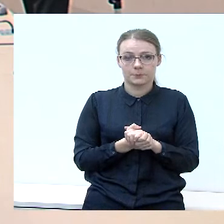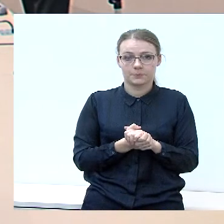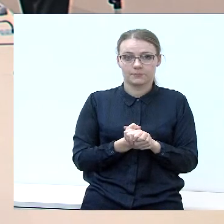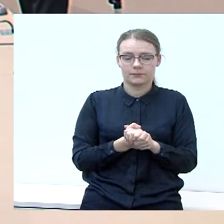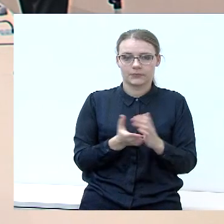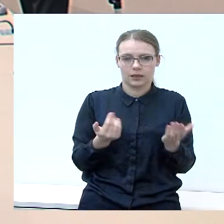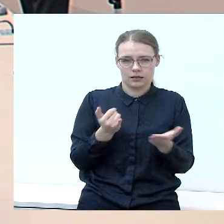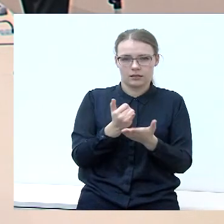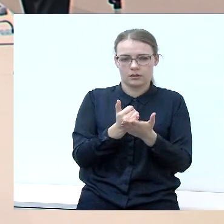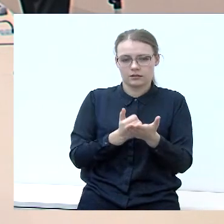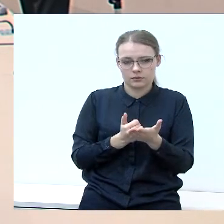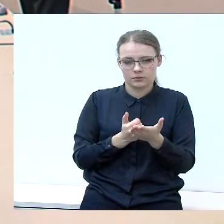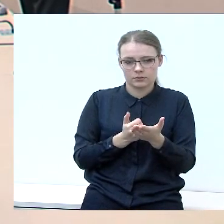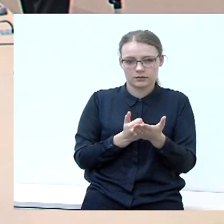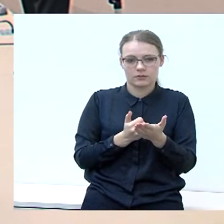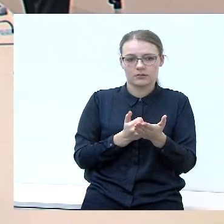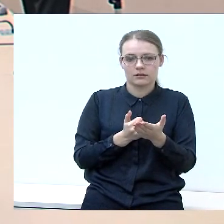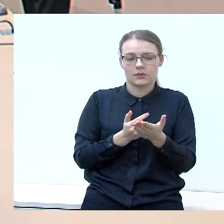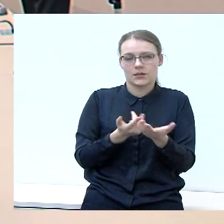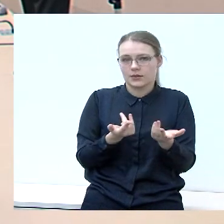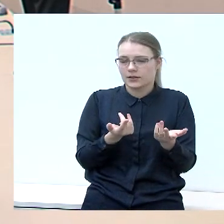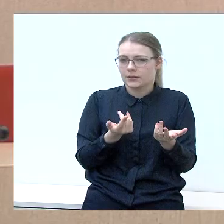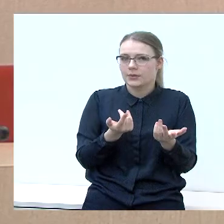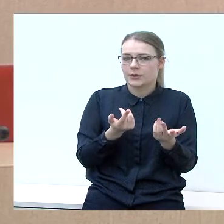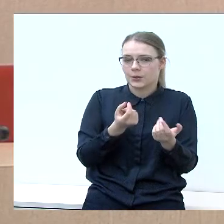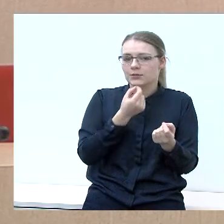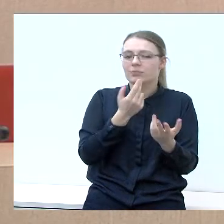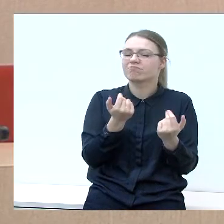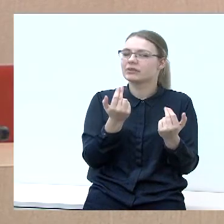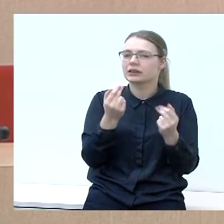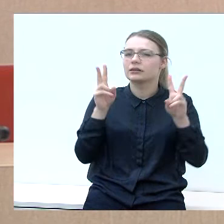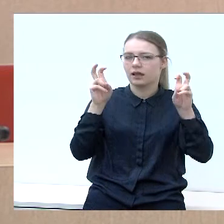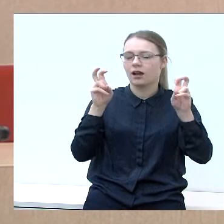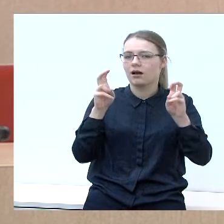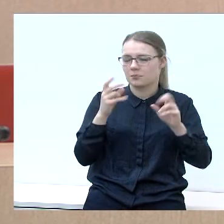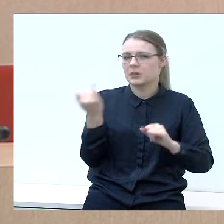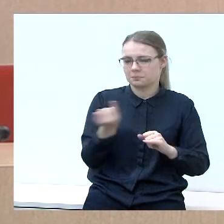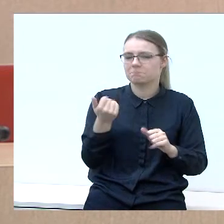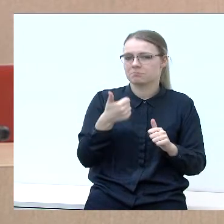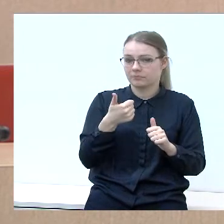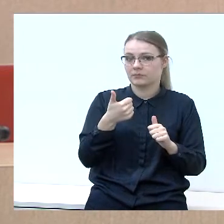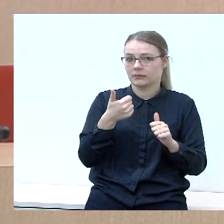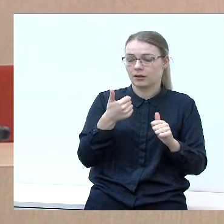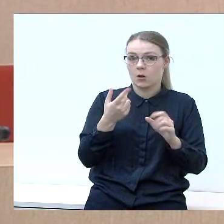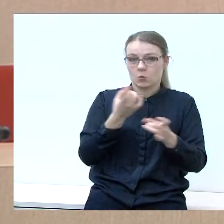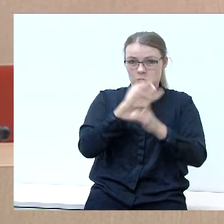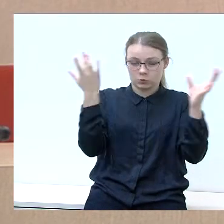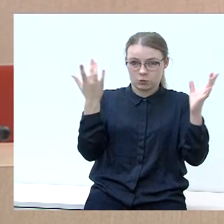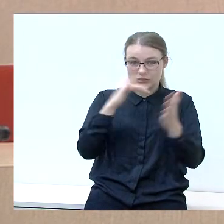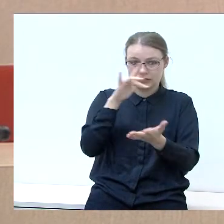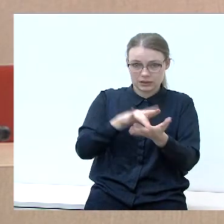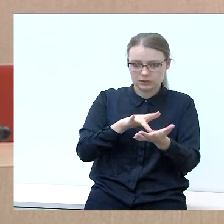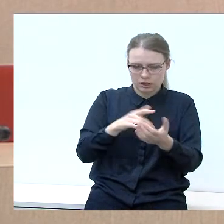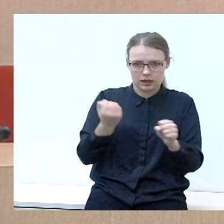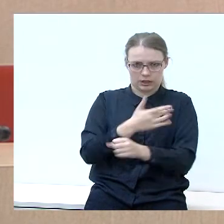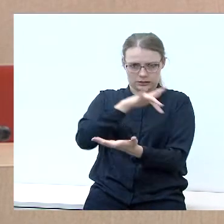Atsiprašau valdybėje, gal jūsų. Bet labai aktuali tema, nes kultūros centras miesto centre, tai man, kaip kultūros